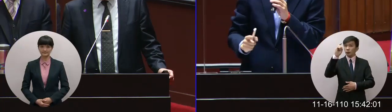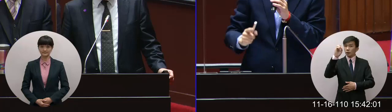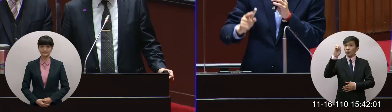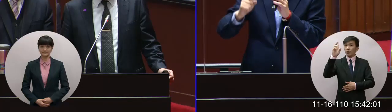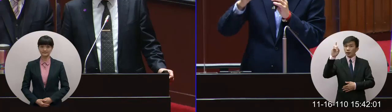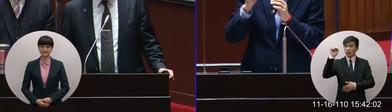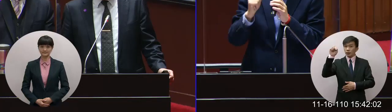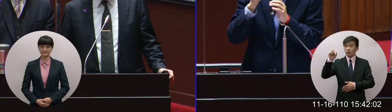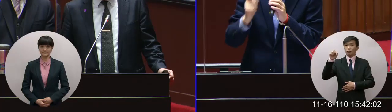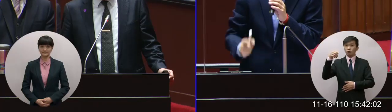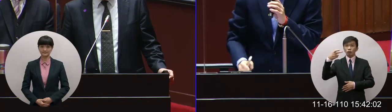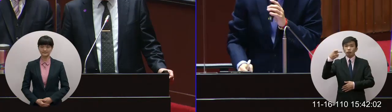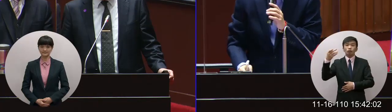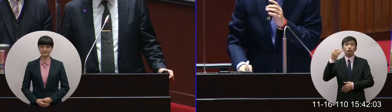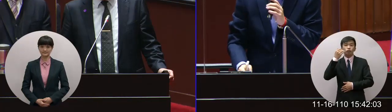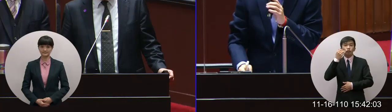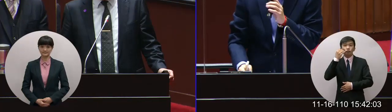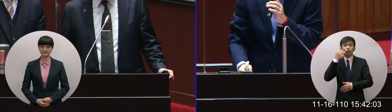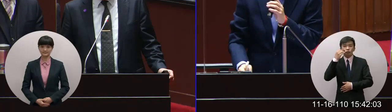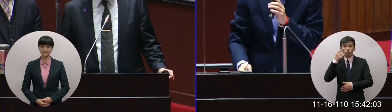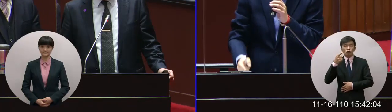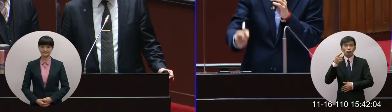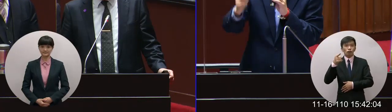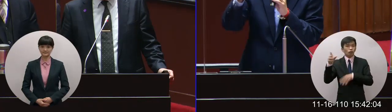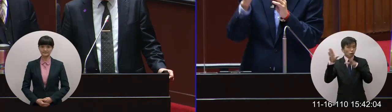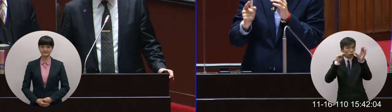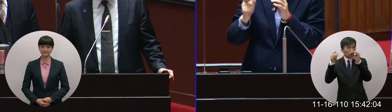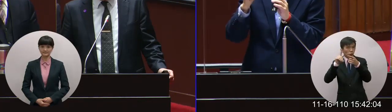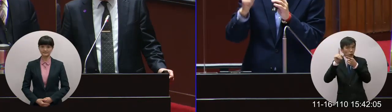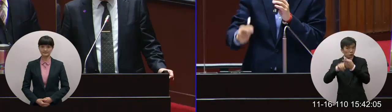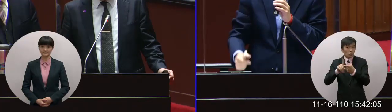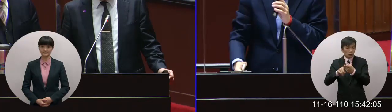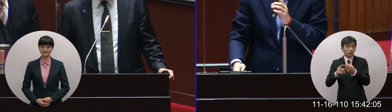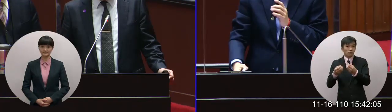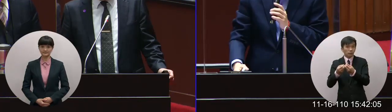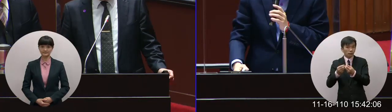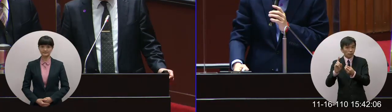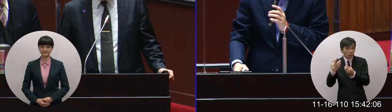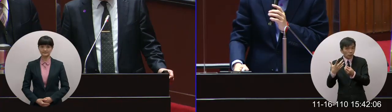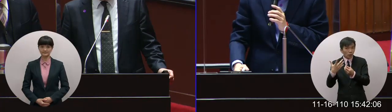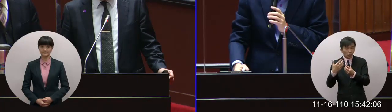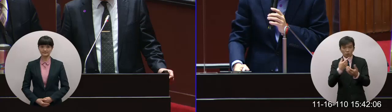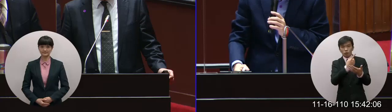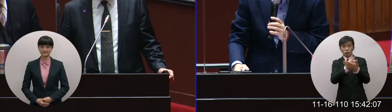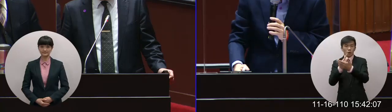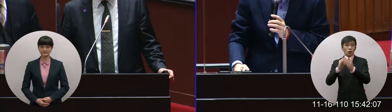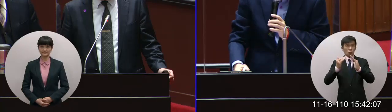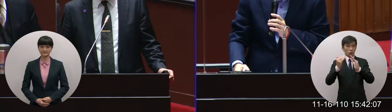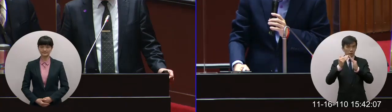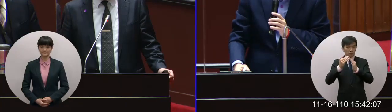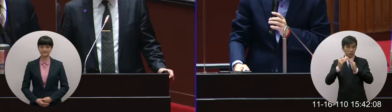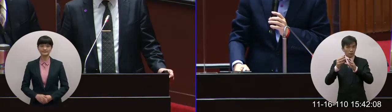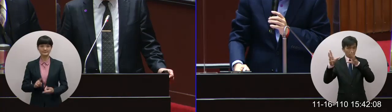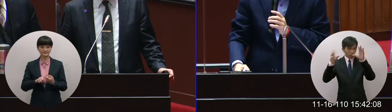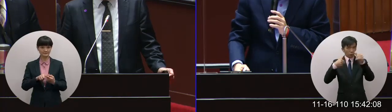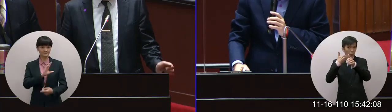可以準確度比較高唯一要靠的是大家提供正確的資料對不對